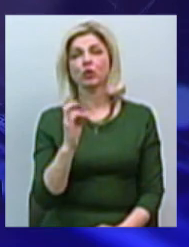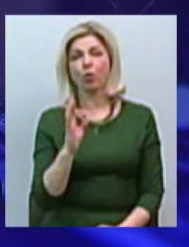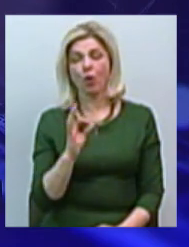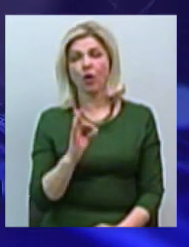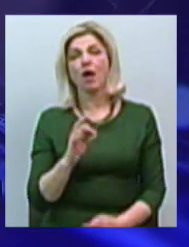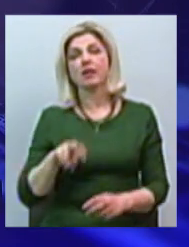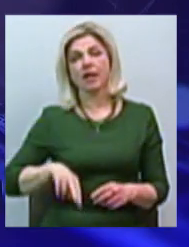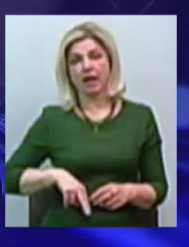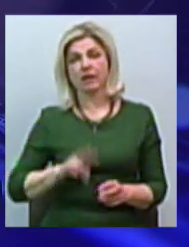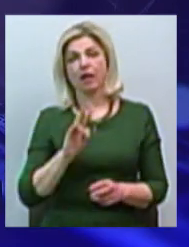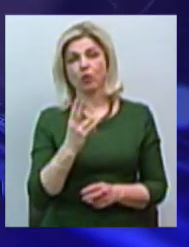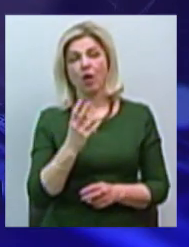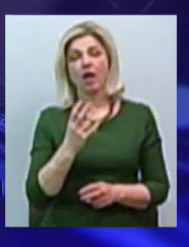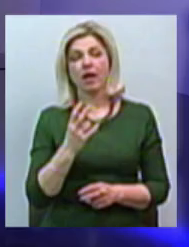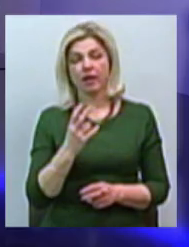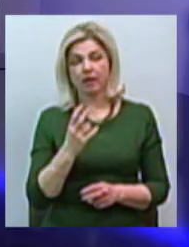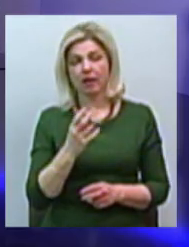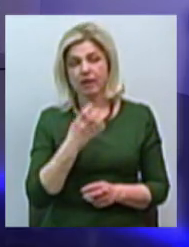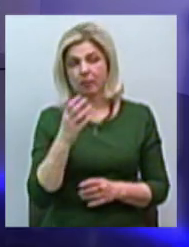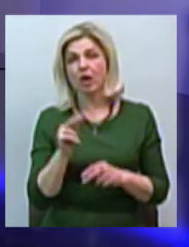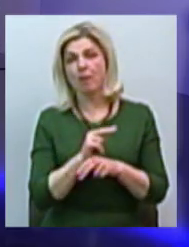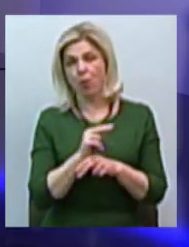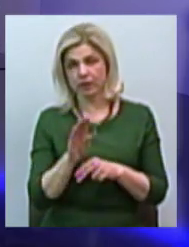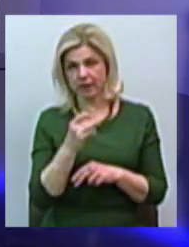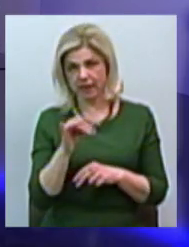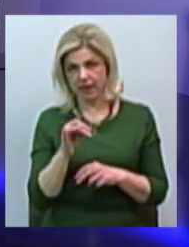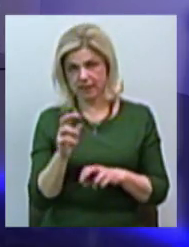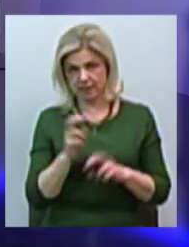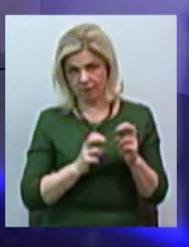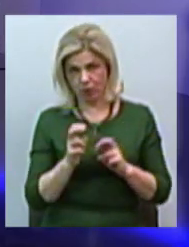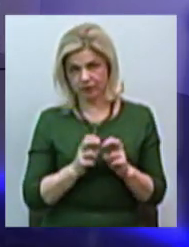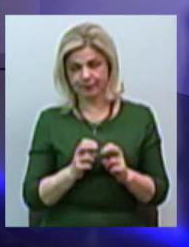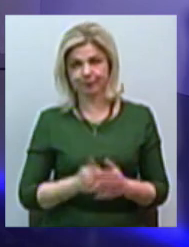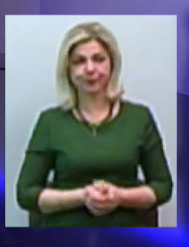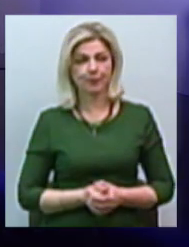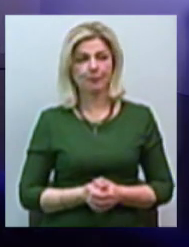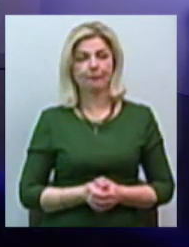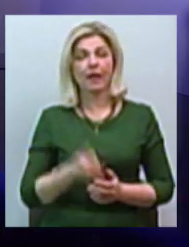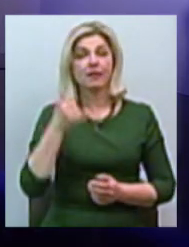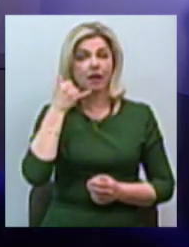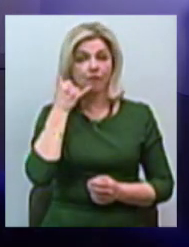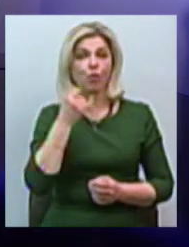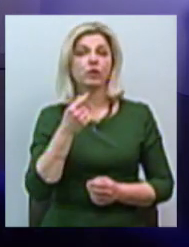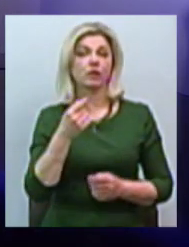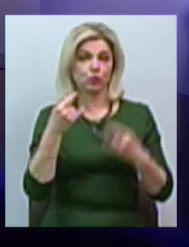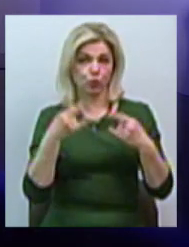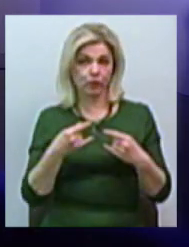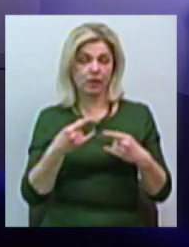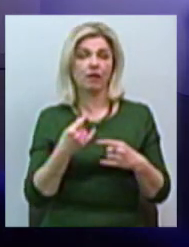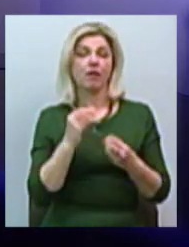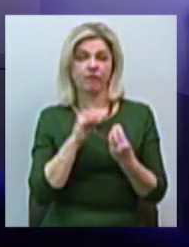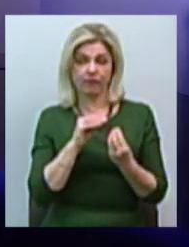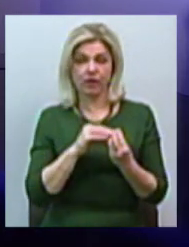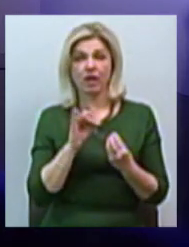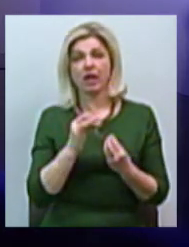відповідальністю Миколаївський тепловозремонтний завод. Вітаю. Телефон студії Незмільний 76 92 33. Якщо маєте